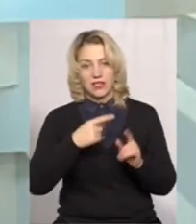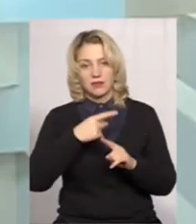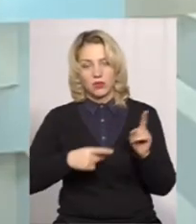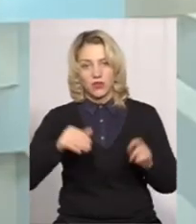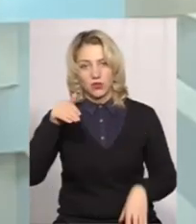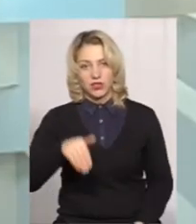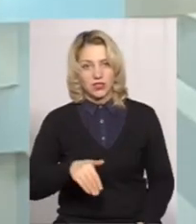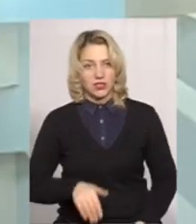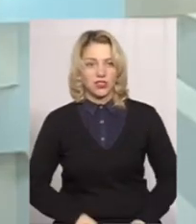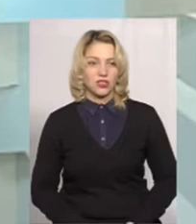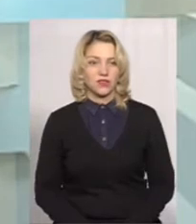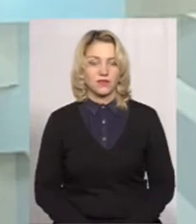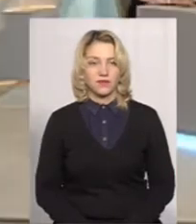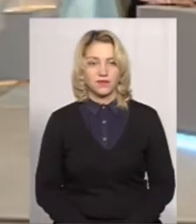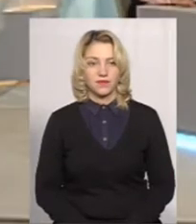тисяч.